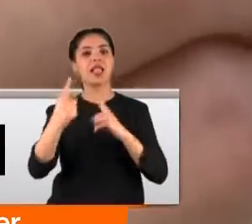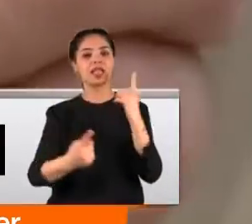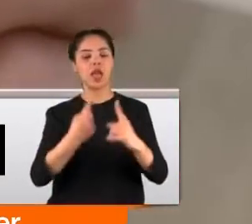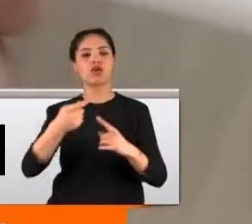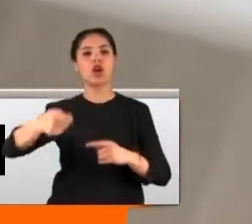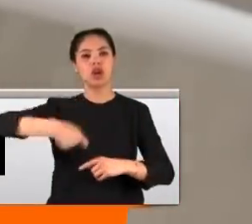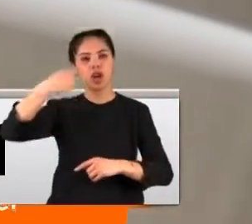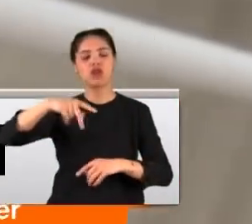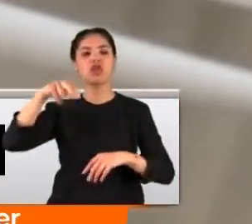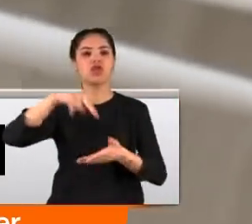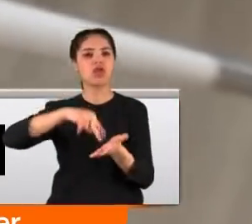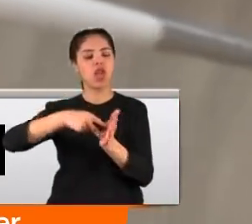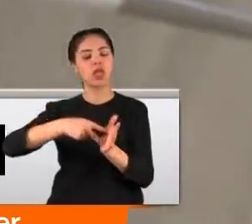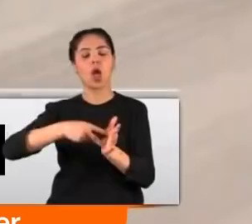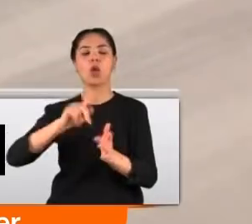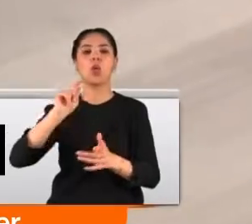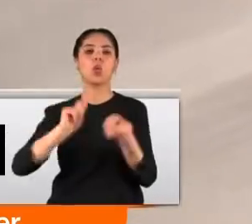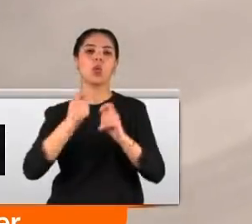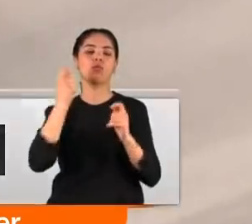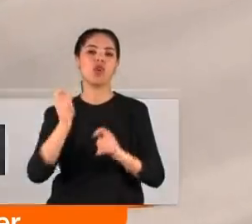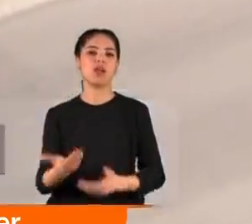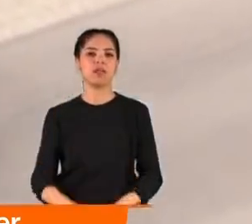kaşık ve çatallarda da kullanılması şart.